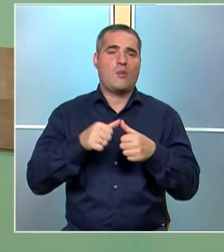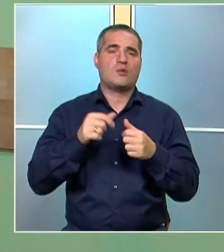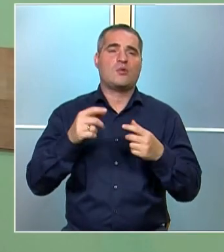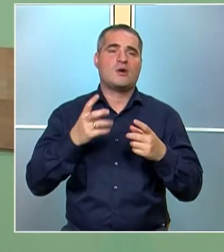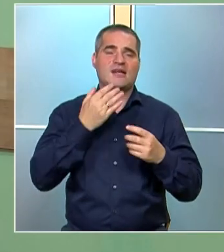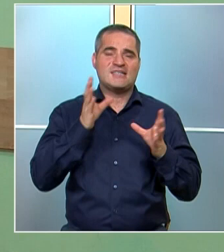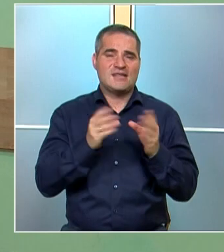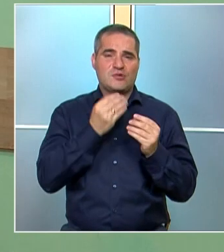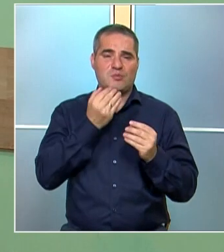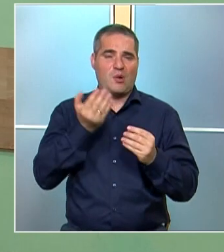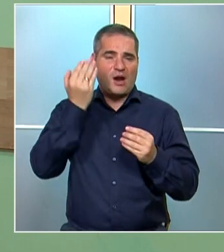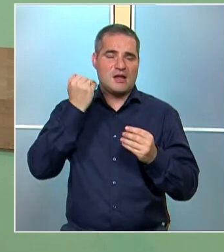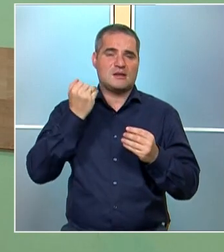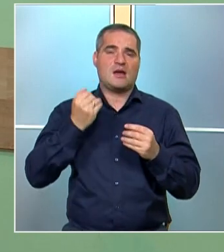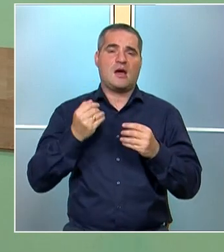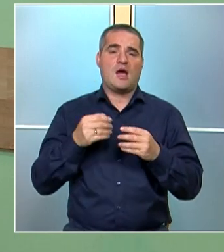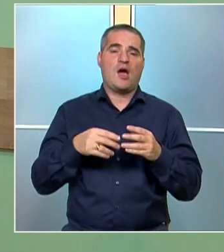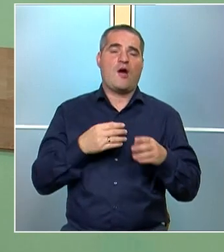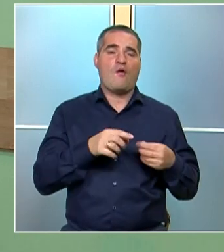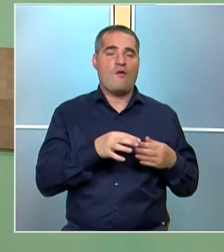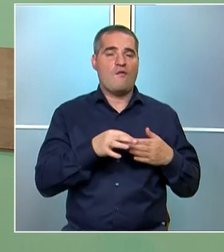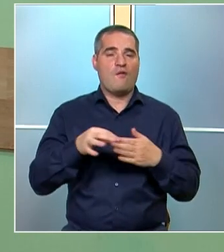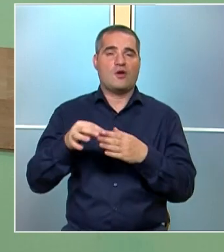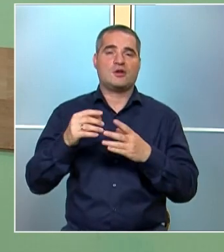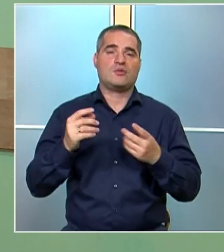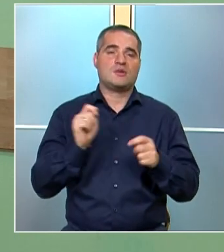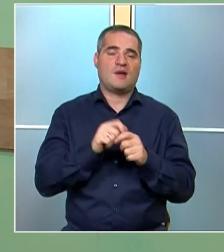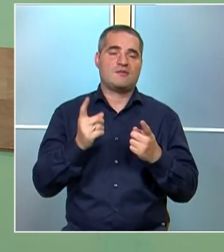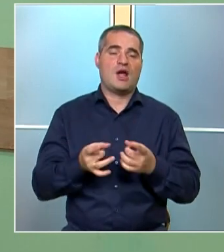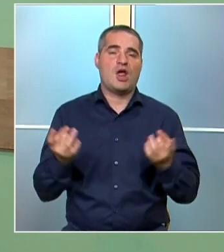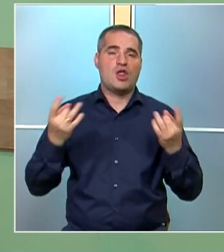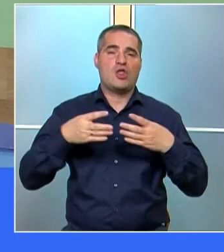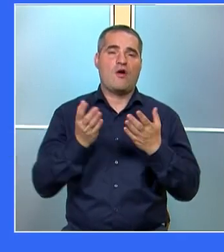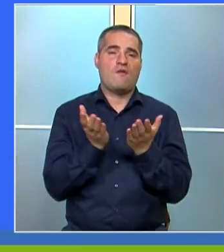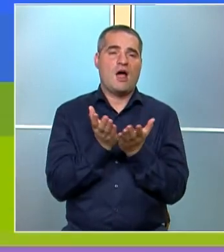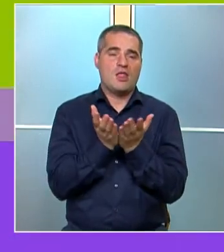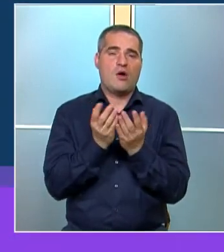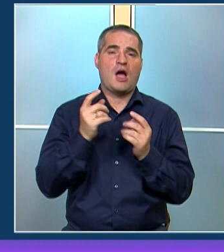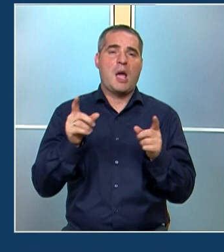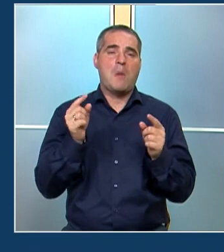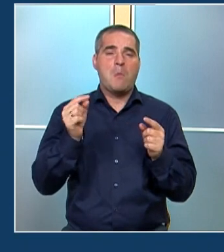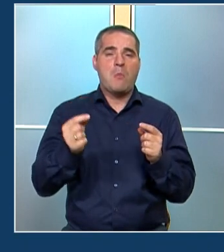поранните открития на Хук води до създаването на една нова наука, а именно микробиологията.